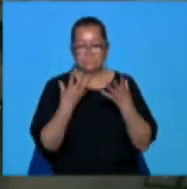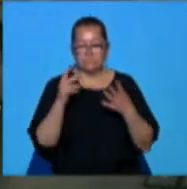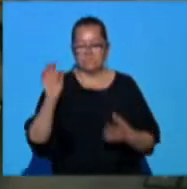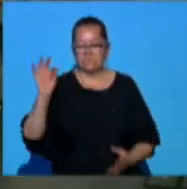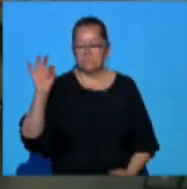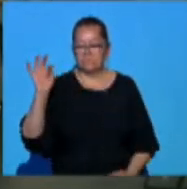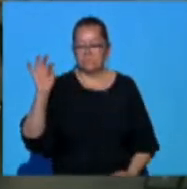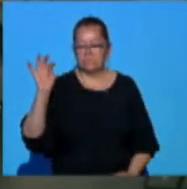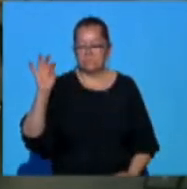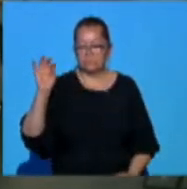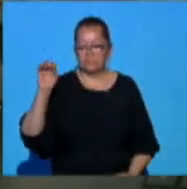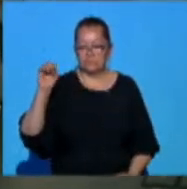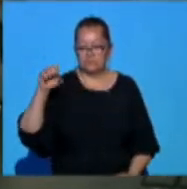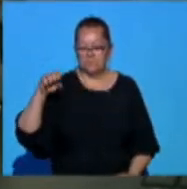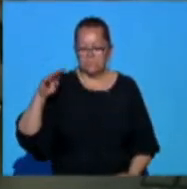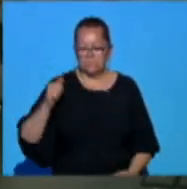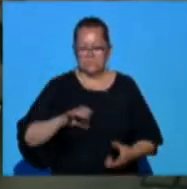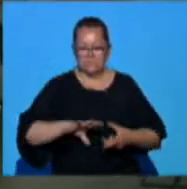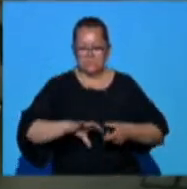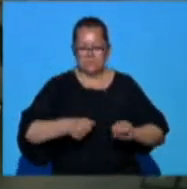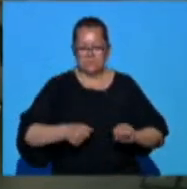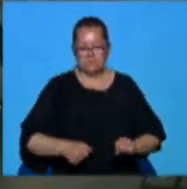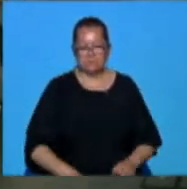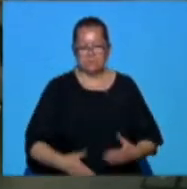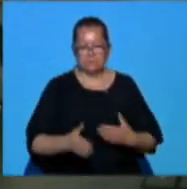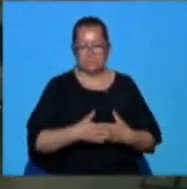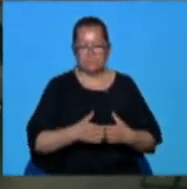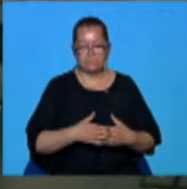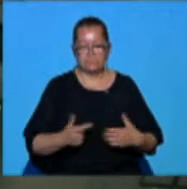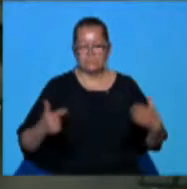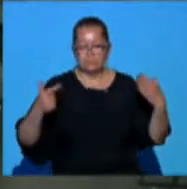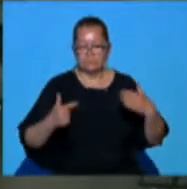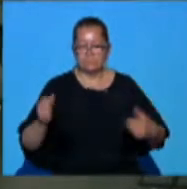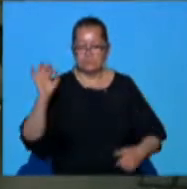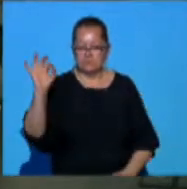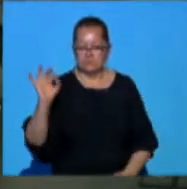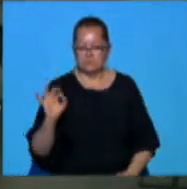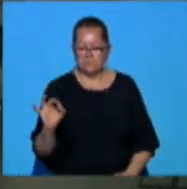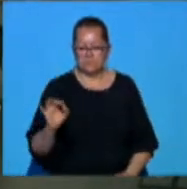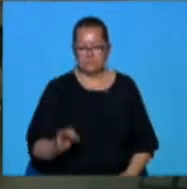tomate în principiu au fost distrusă în proporție de 70%,